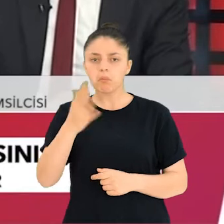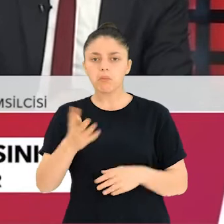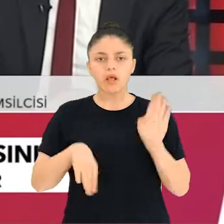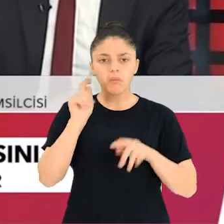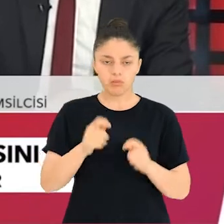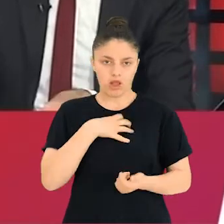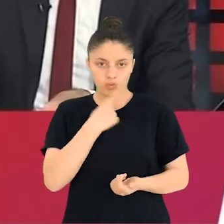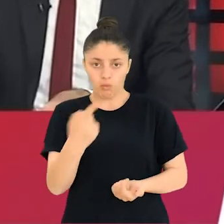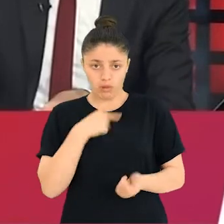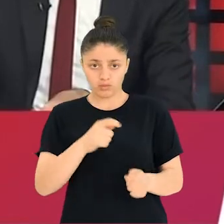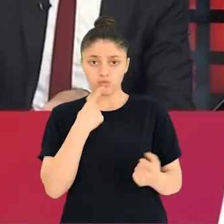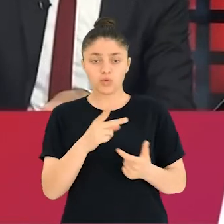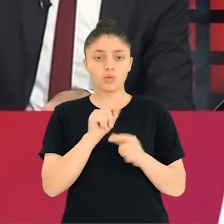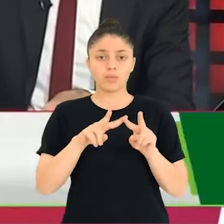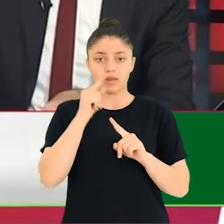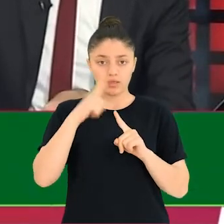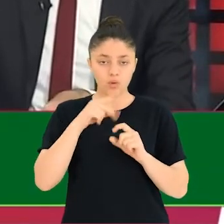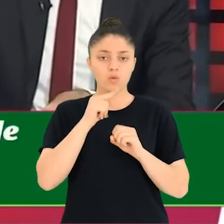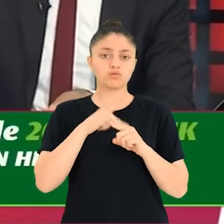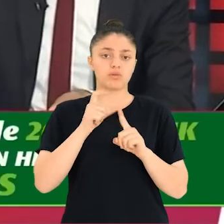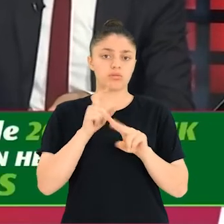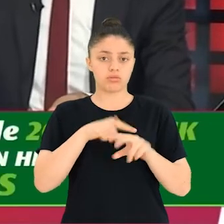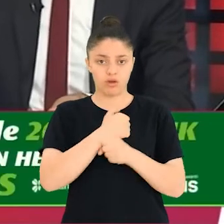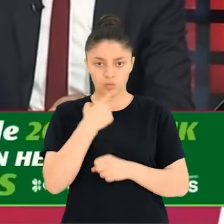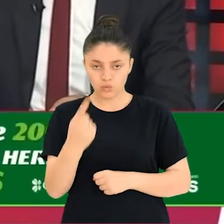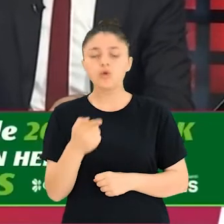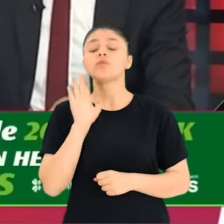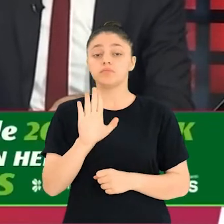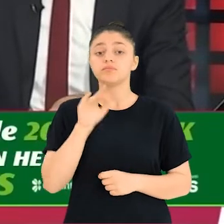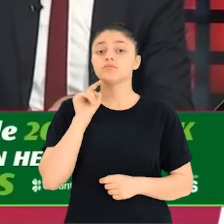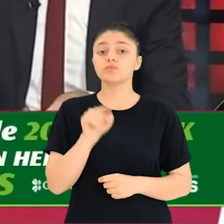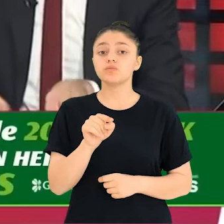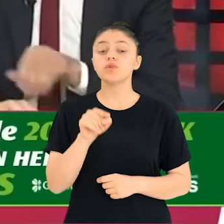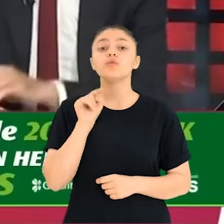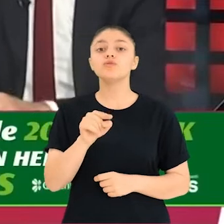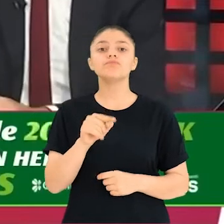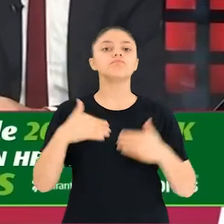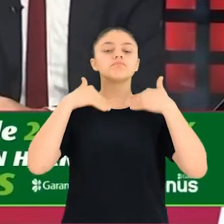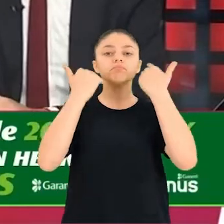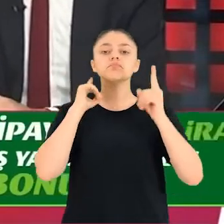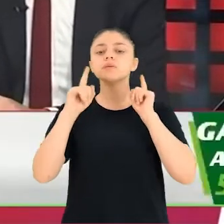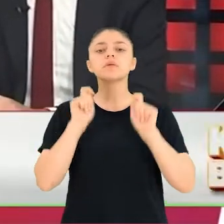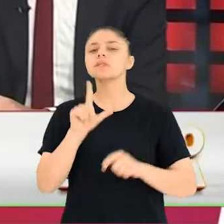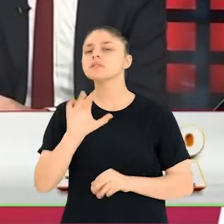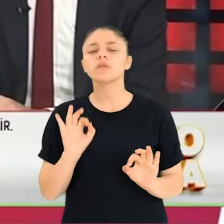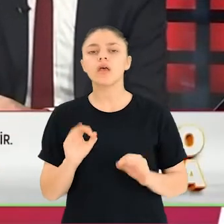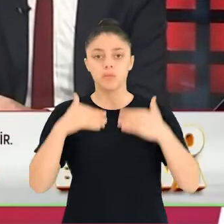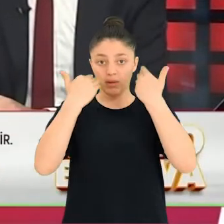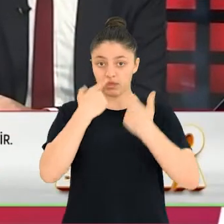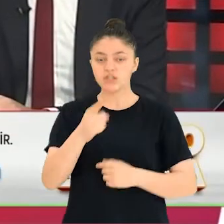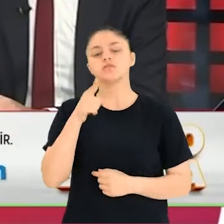fonladı? Adam kendisi ben fonladım diyor. Ümit Özdağ söylüyor ama sizin... Bu yargının görevi. Söylediğiniz... Bir saniye. Şimdi yargının yapması gereken şu.